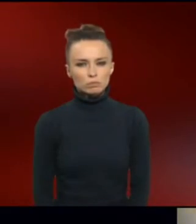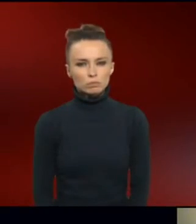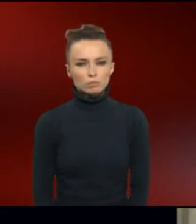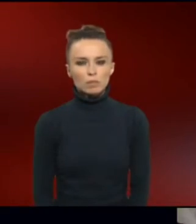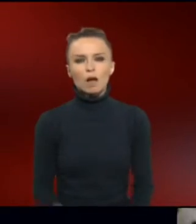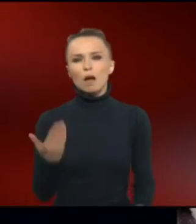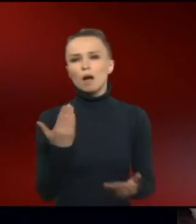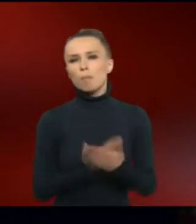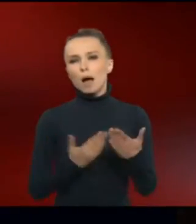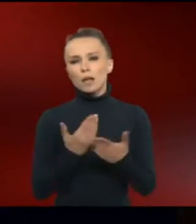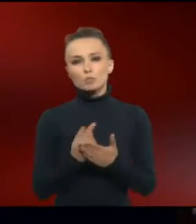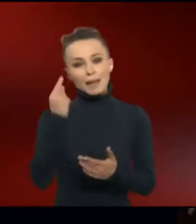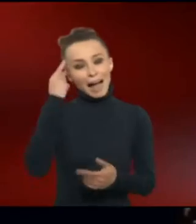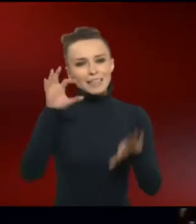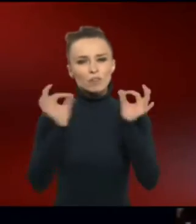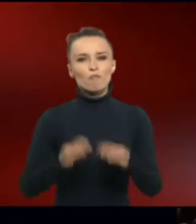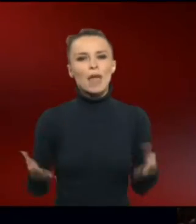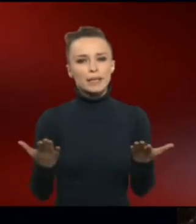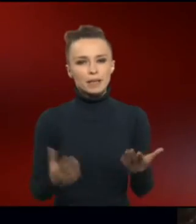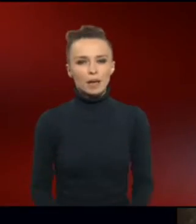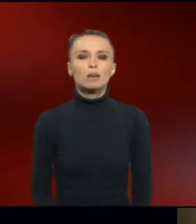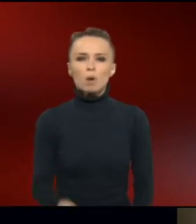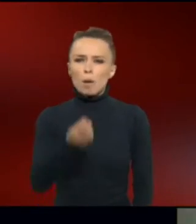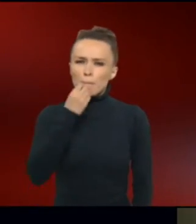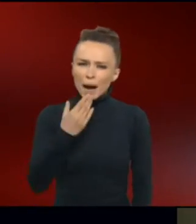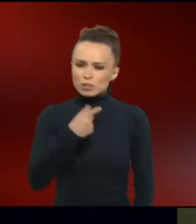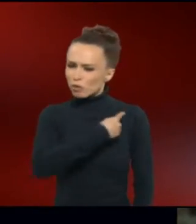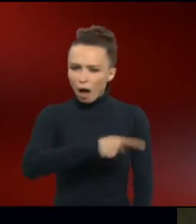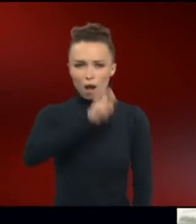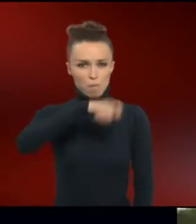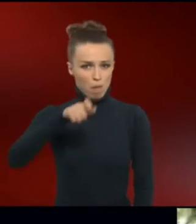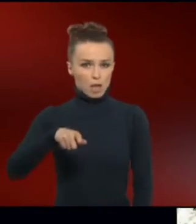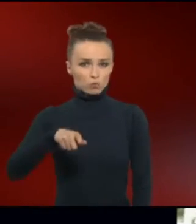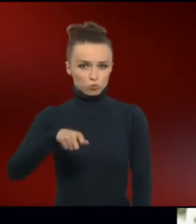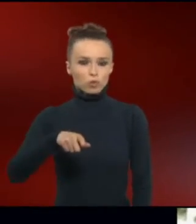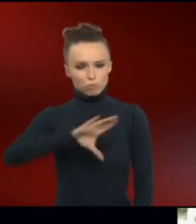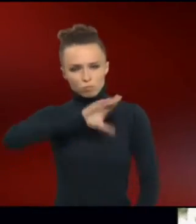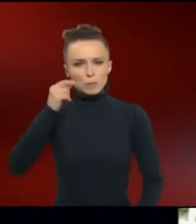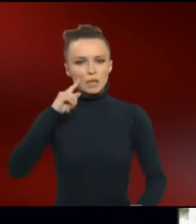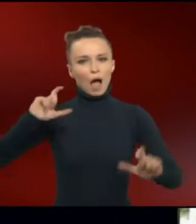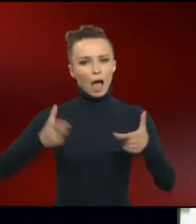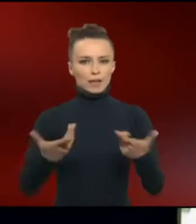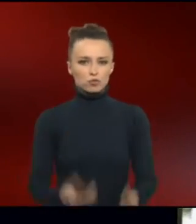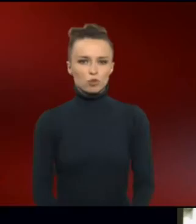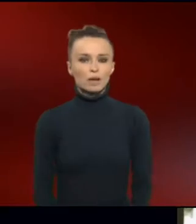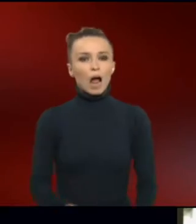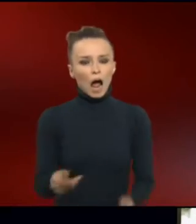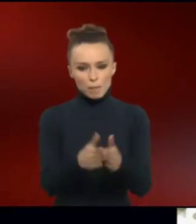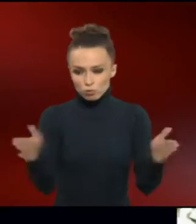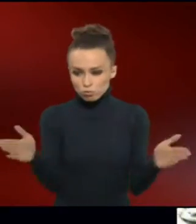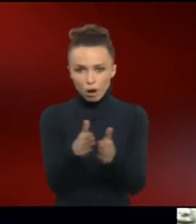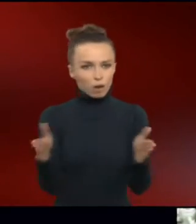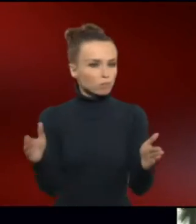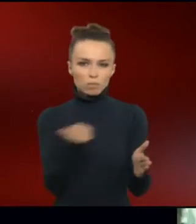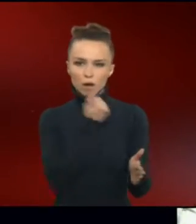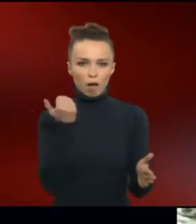Beispiel geistige Fähigkeiten. Praktisch alle Menschen mit Down-Syndrom sind darin eingeschränkt. Doch die Spannbreite ist